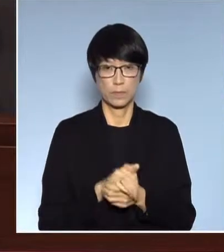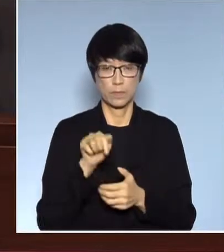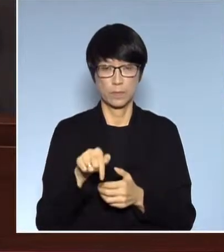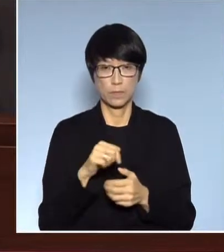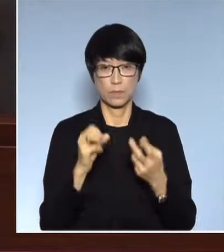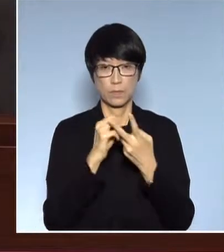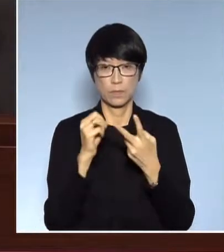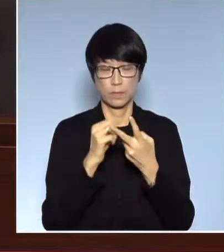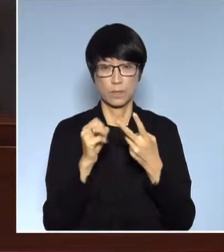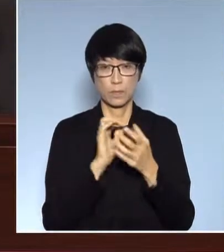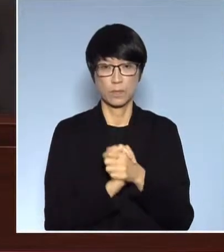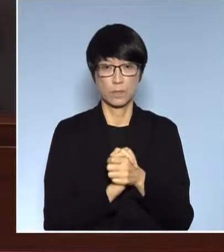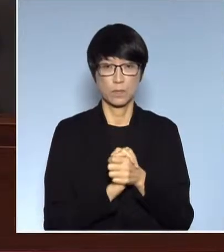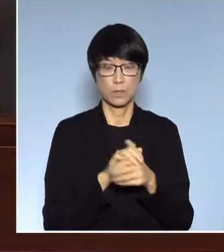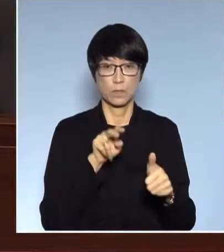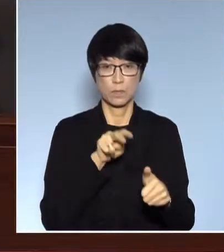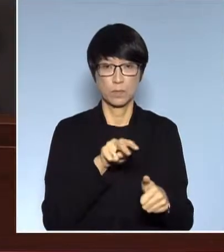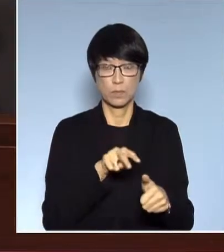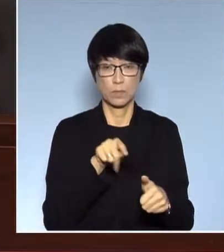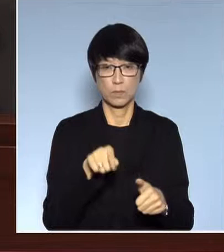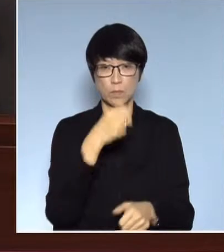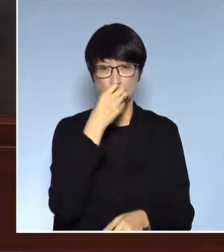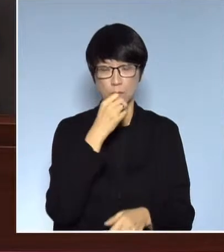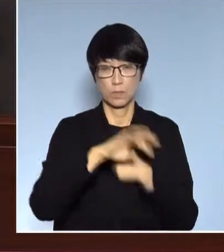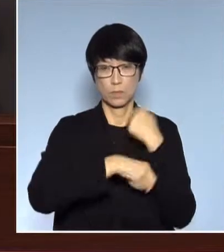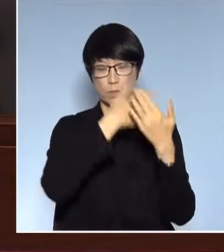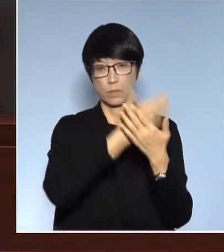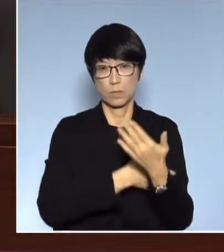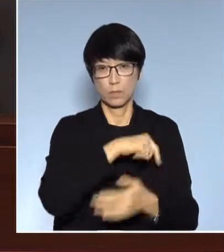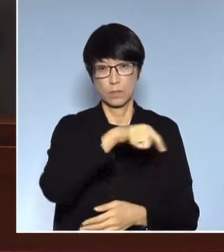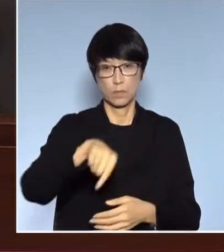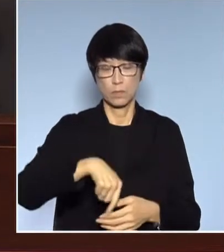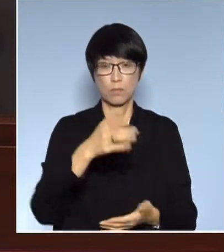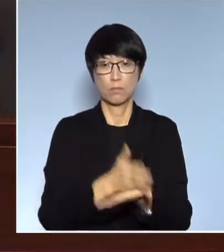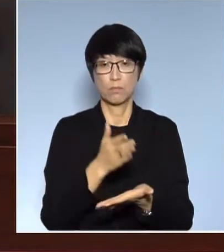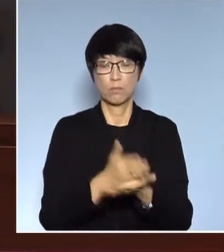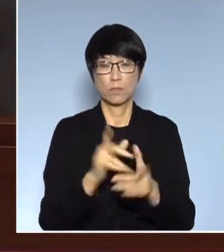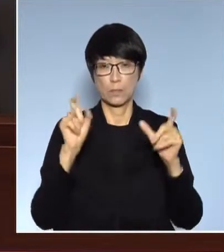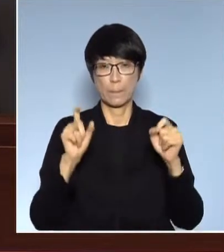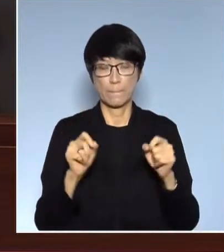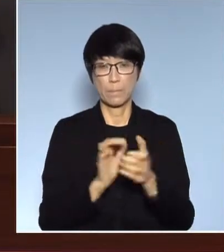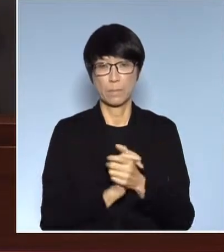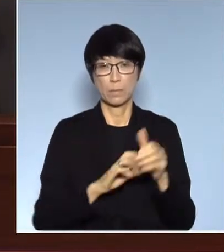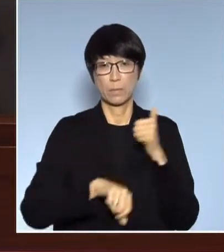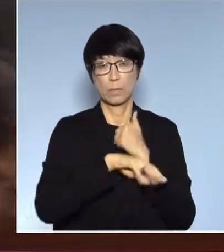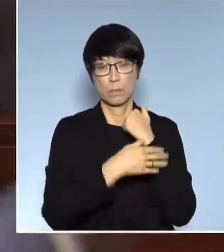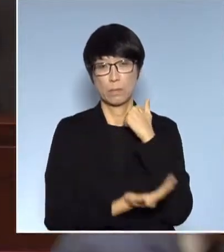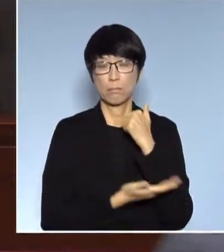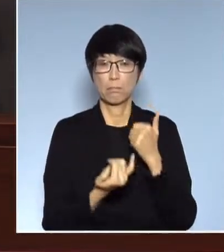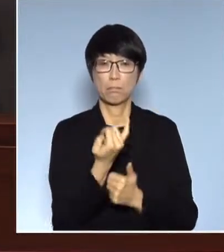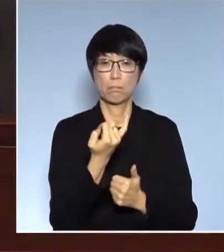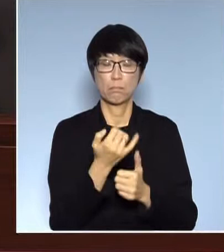條規範了在香港的司法上的部分那是不是意味了其實繞過了基本法的第18條呢